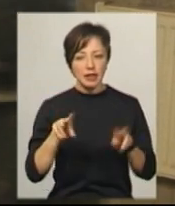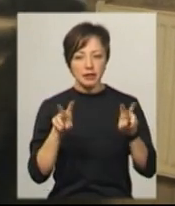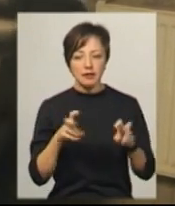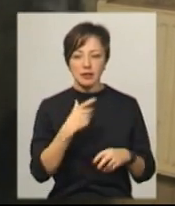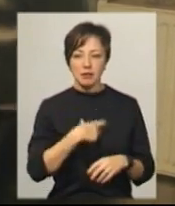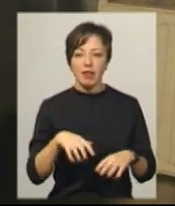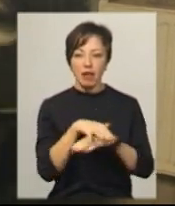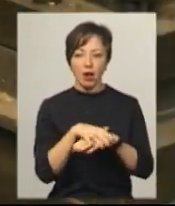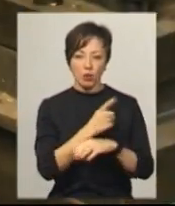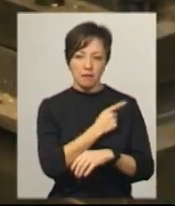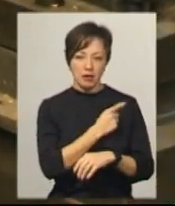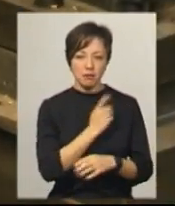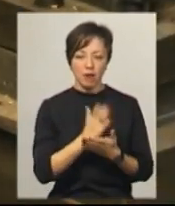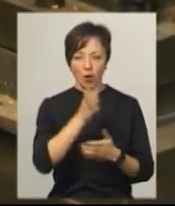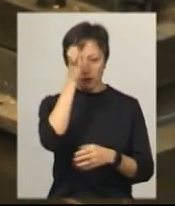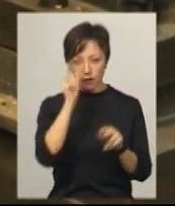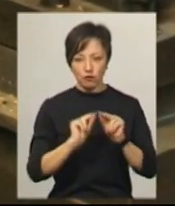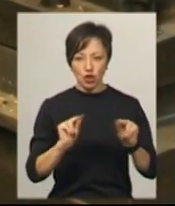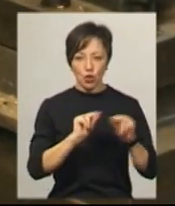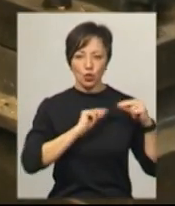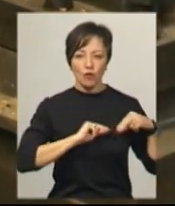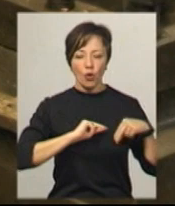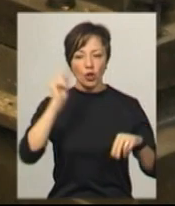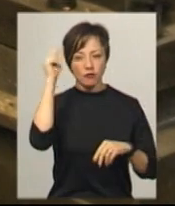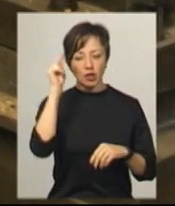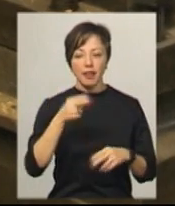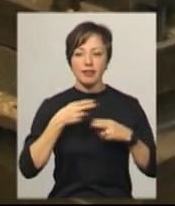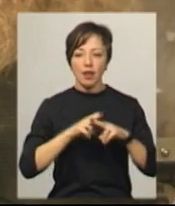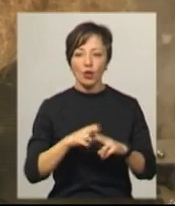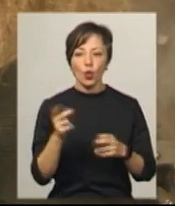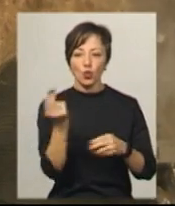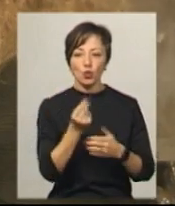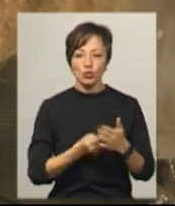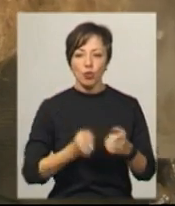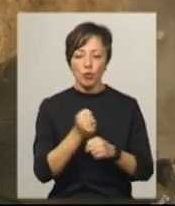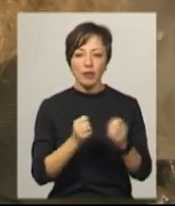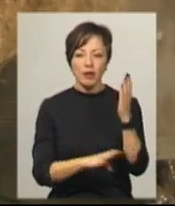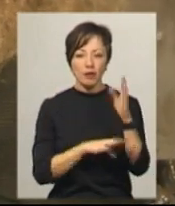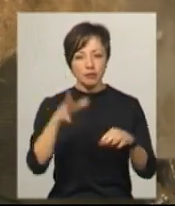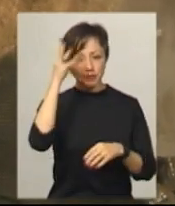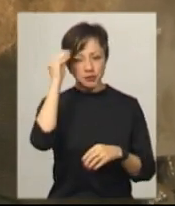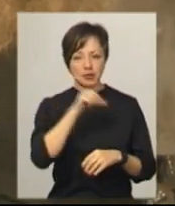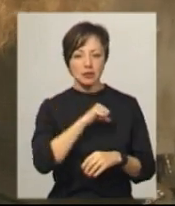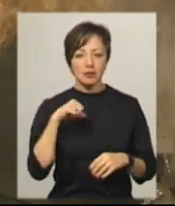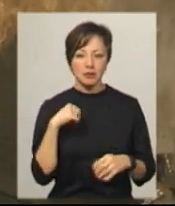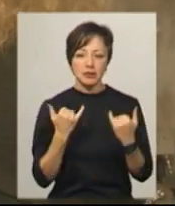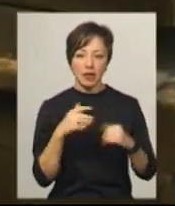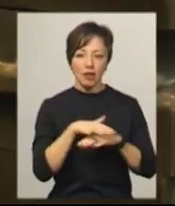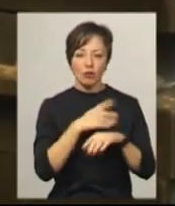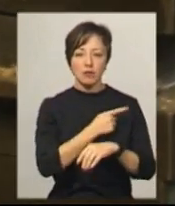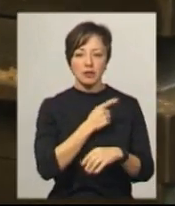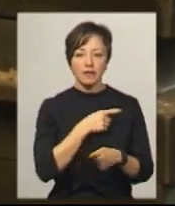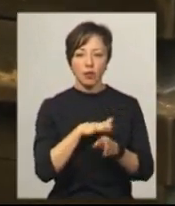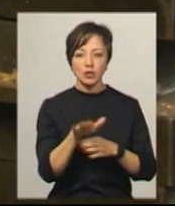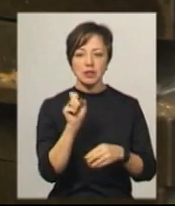народним майстром. Каже, хоч і має освіту вчителя трудового навчання, техніку художньої обробки дерева опановував самотужки. Зараз народний майстр виконує